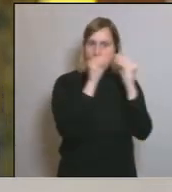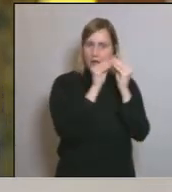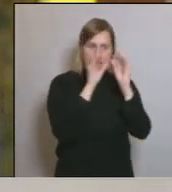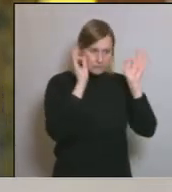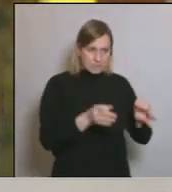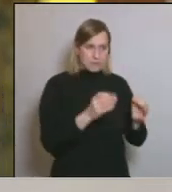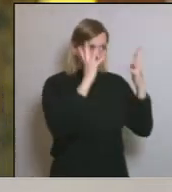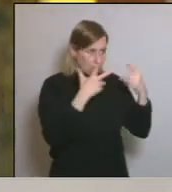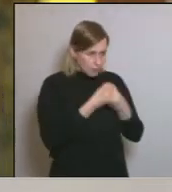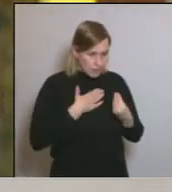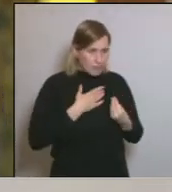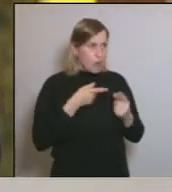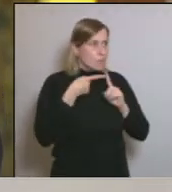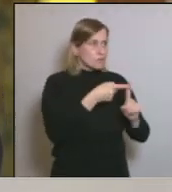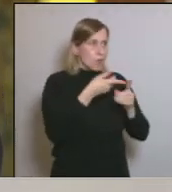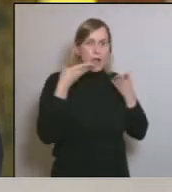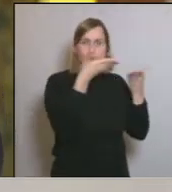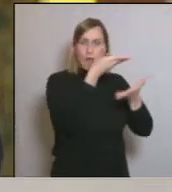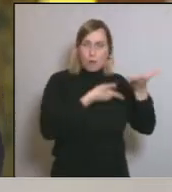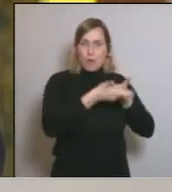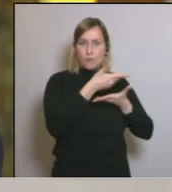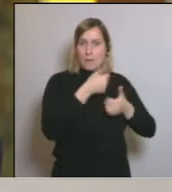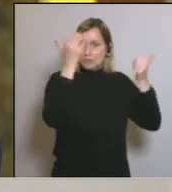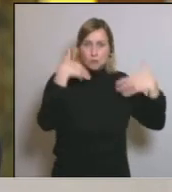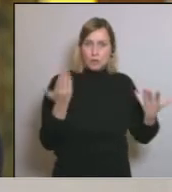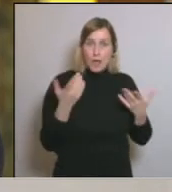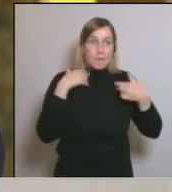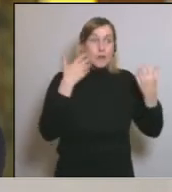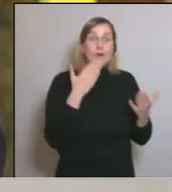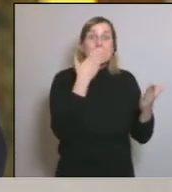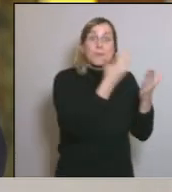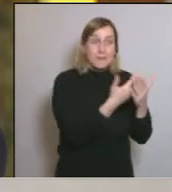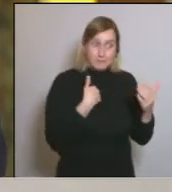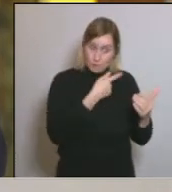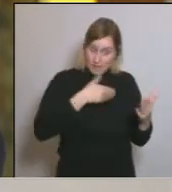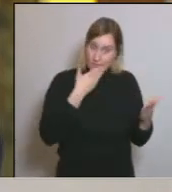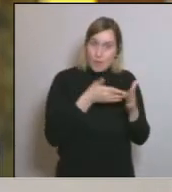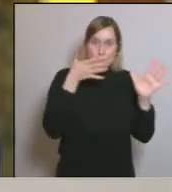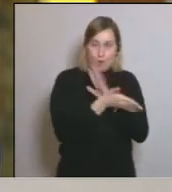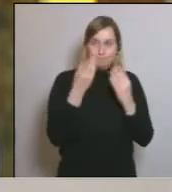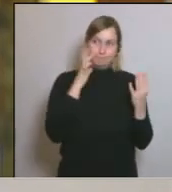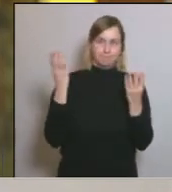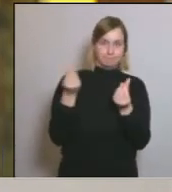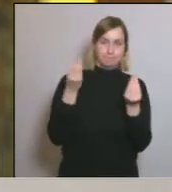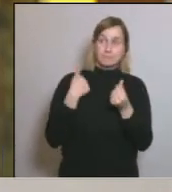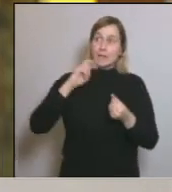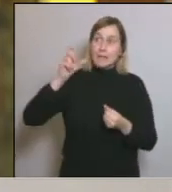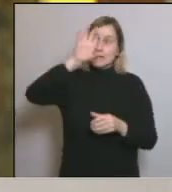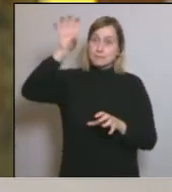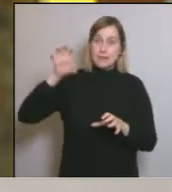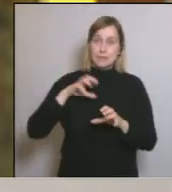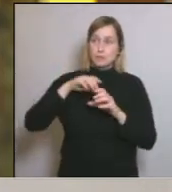aquí per ajudar i per col·laborar no per cap altra cosa però si estem demanant el que demanem és perquè veiem que altres països els nostres experts